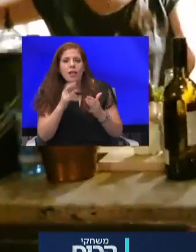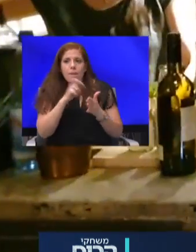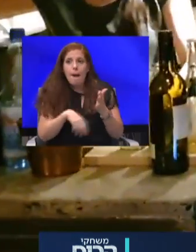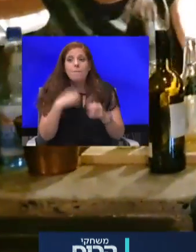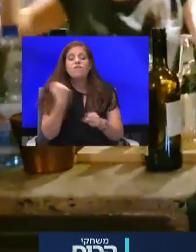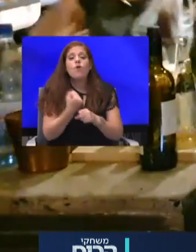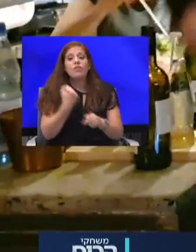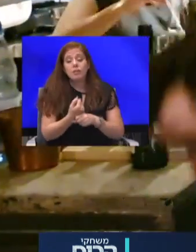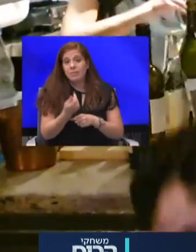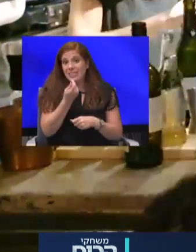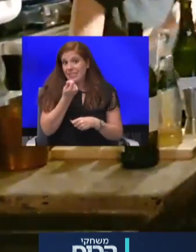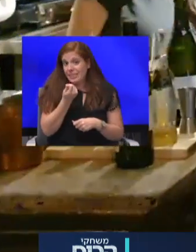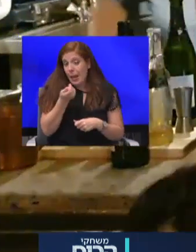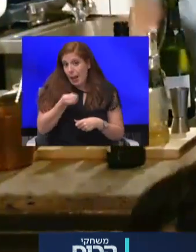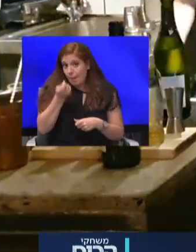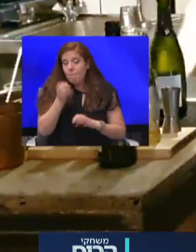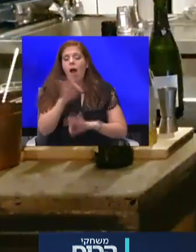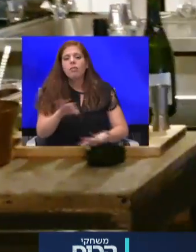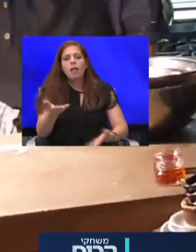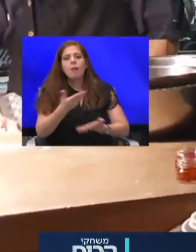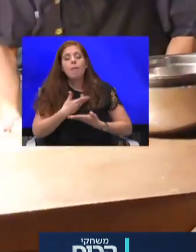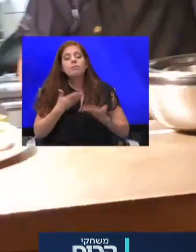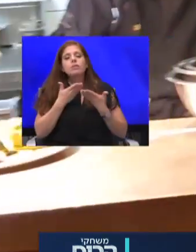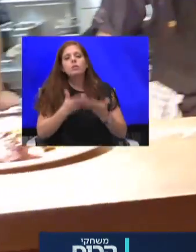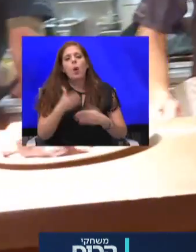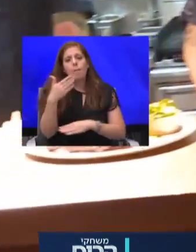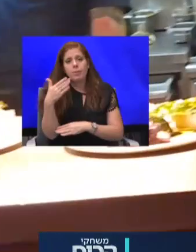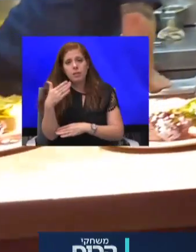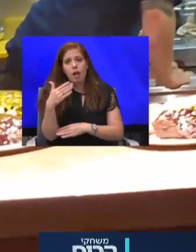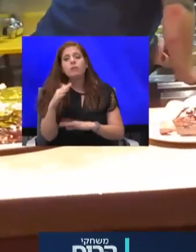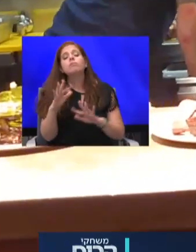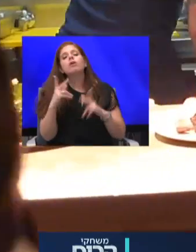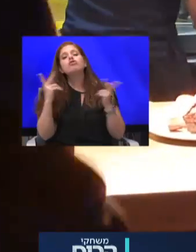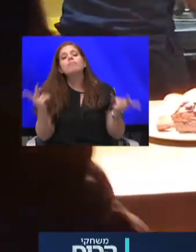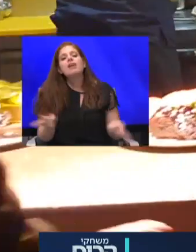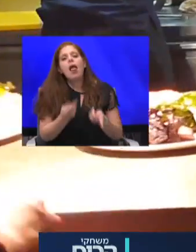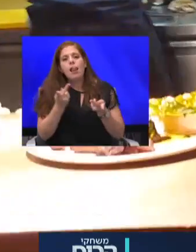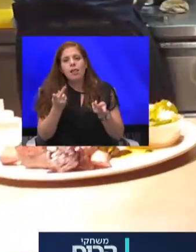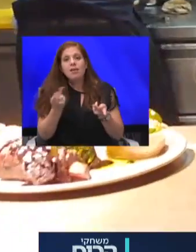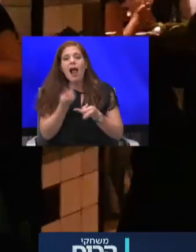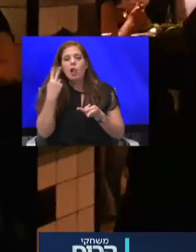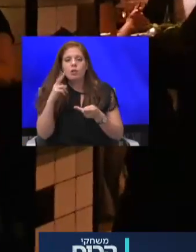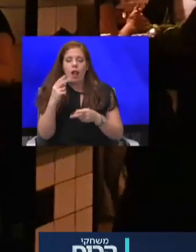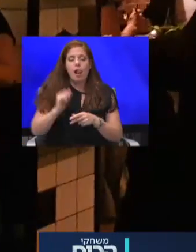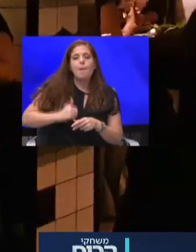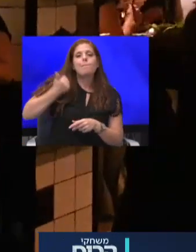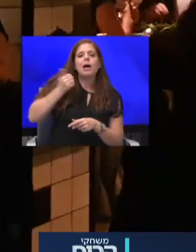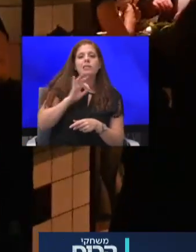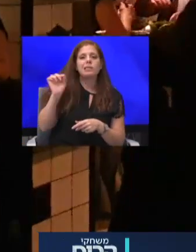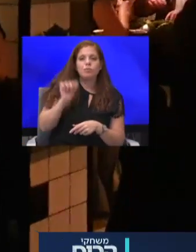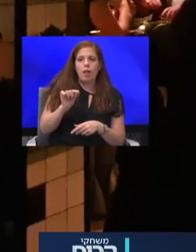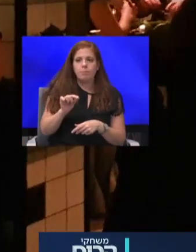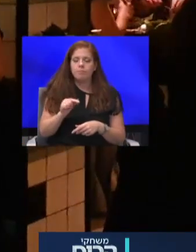עדיין מקבלים סיוע מהמדינה, מה שמקל על המעסיקים שלהם. עם כל זה שקשה לנו בגרמניה, אני מרגיש שפה